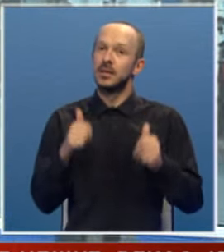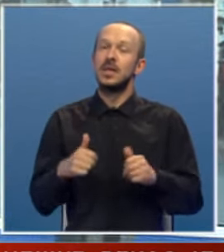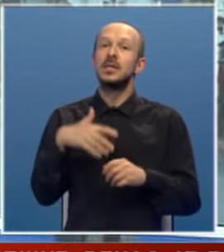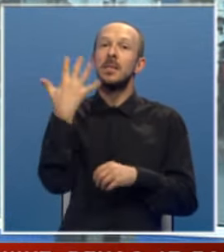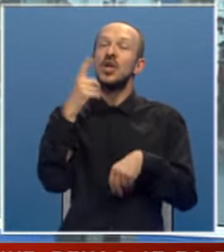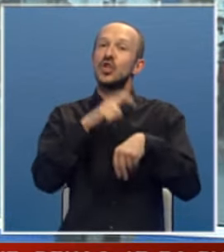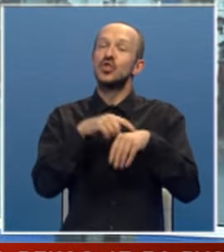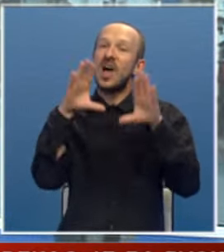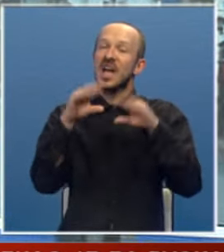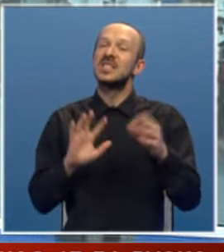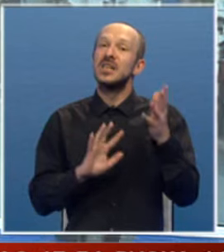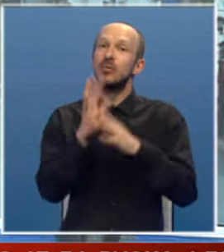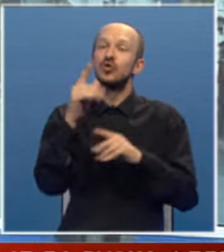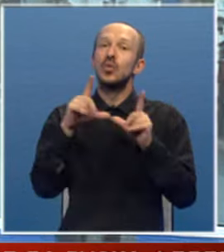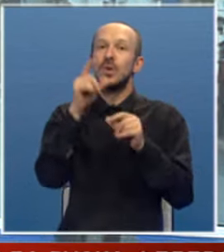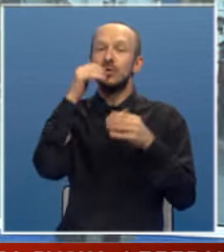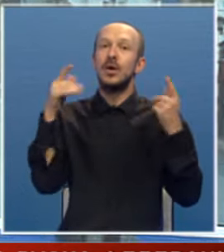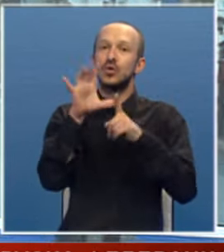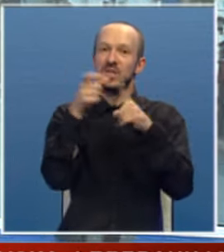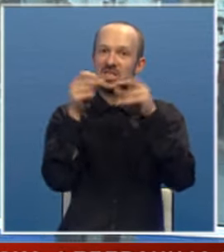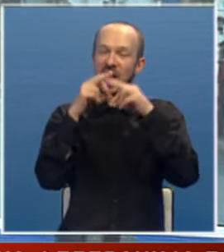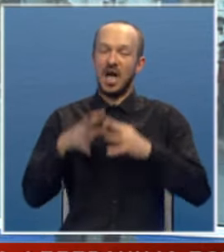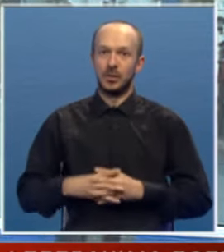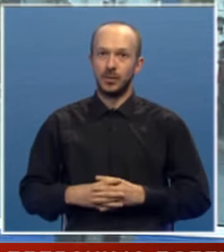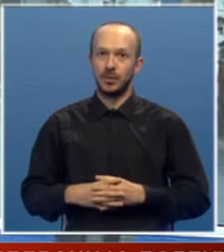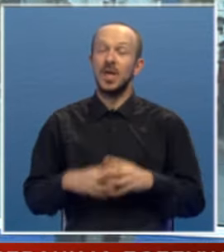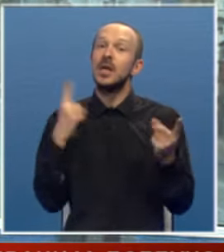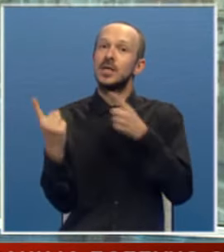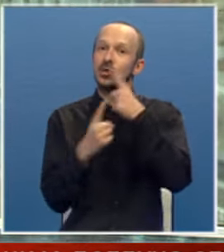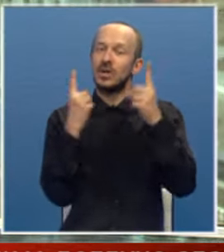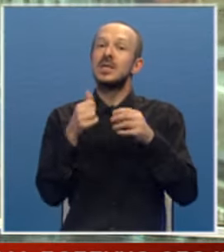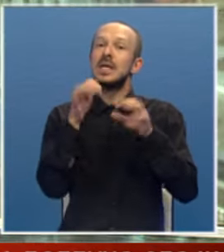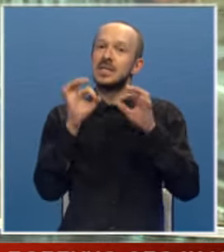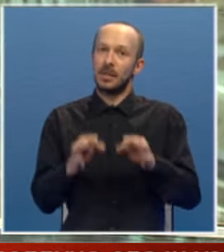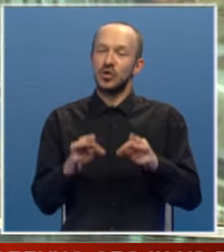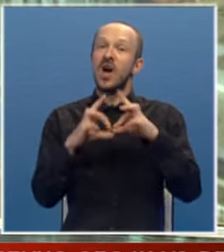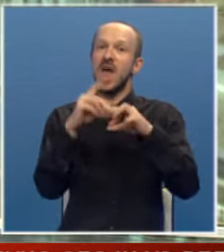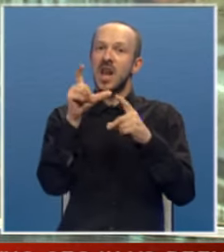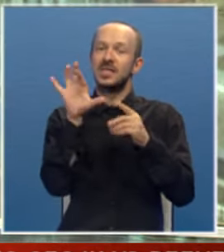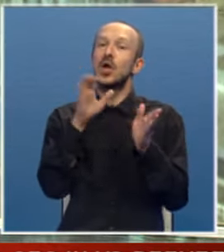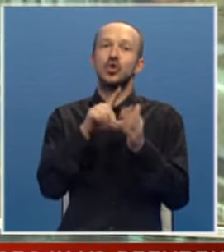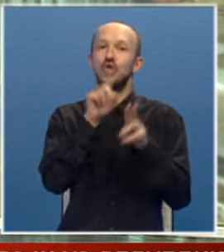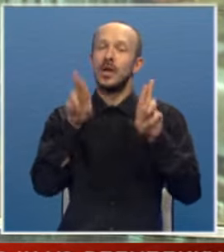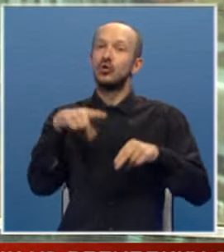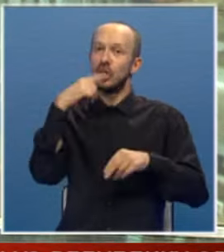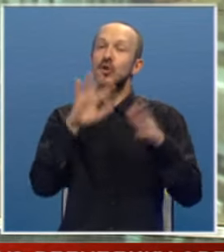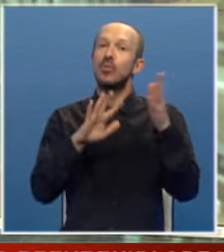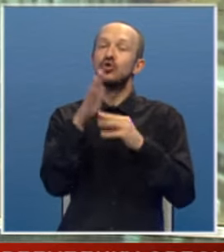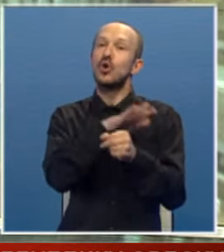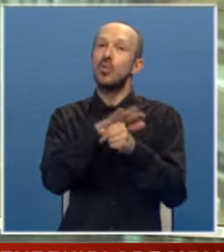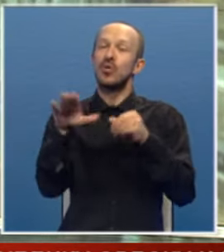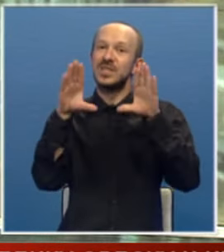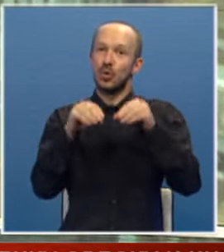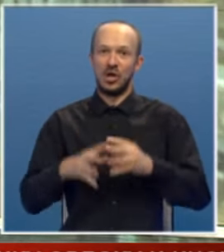su pet časova gasili požar u Nacionalnom parku Sutijska. Situacija je stabilizowana, ali se još ne može reći da je požar u